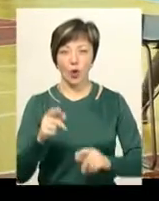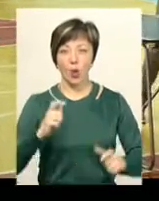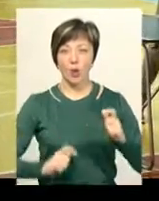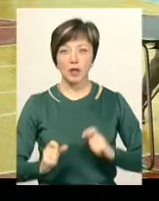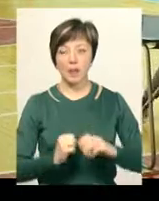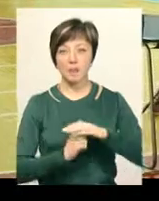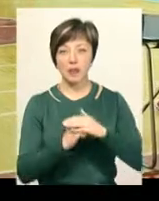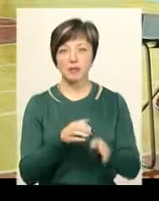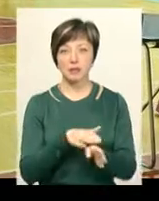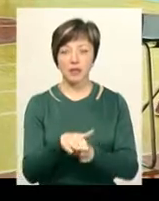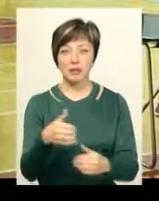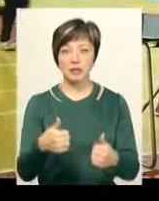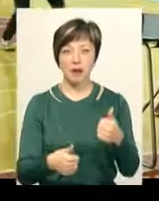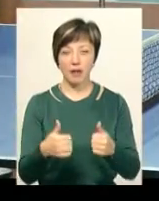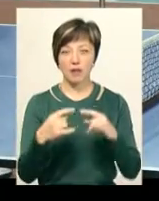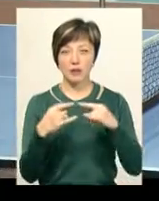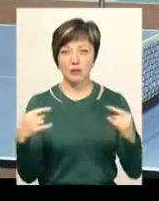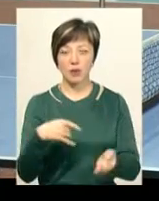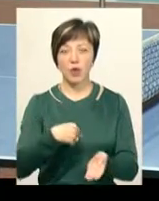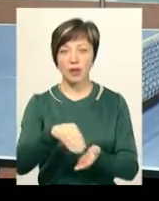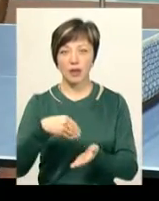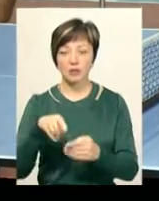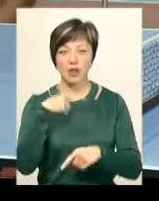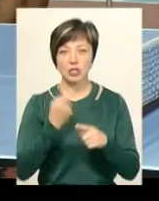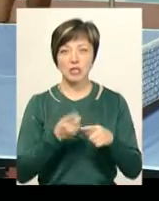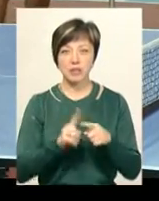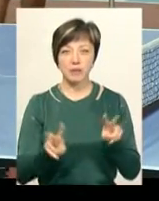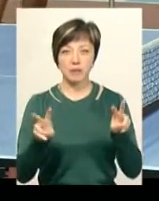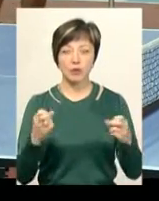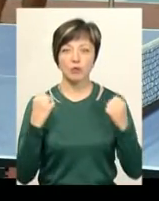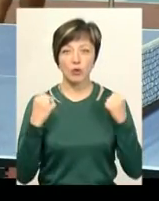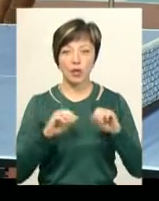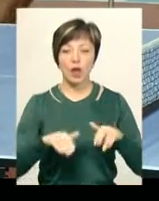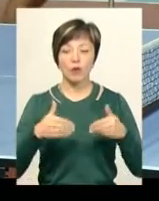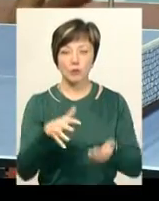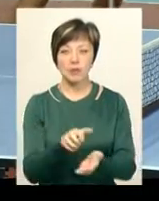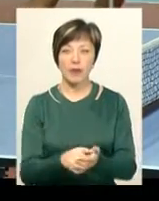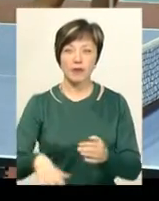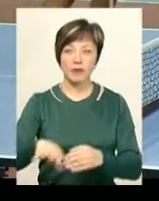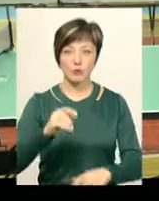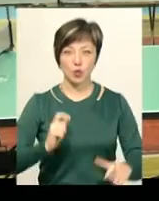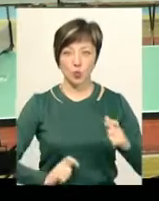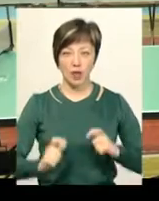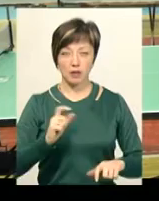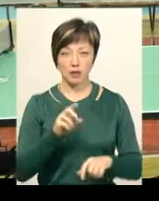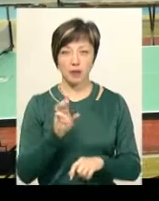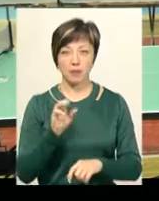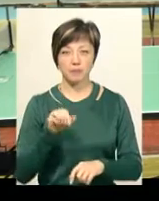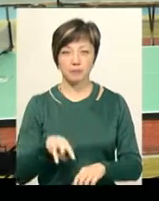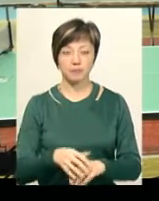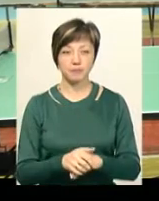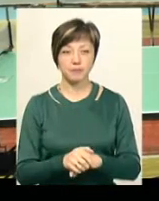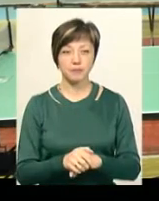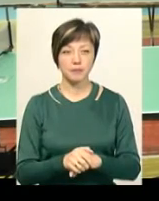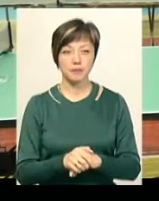коледжу, на базі якого відбувалися змагання з настільного тенісу, каже, цим видом спорту рекомендує займатися всім студентам. Настільний теніс, як